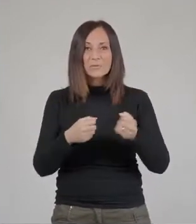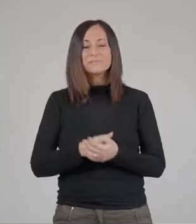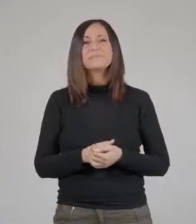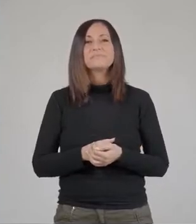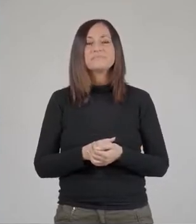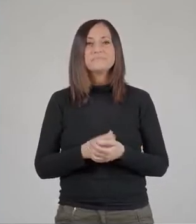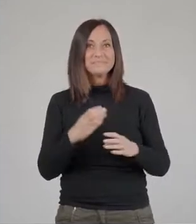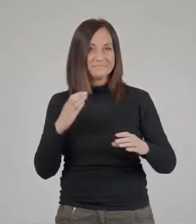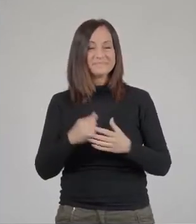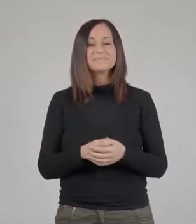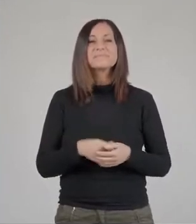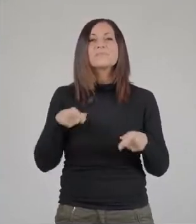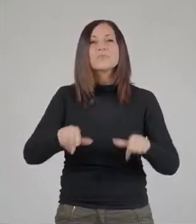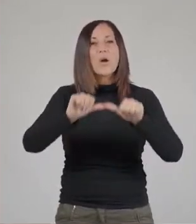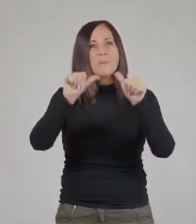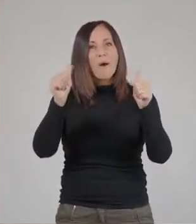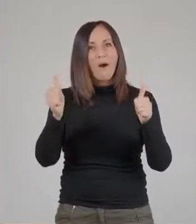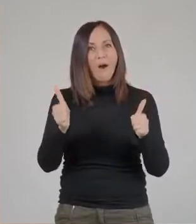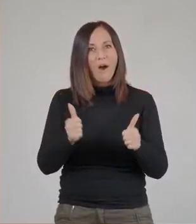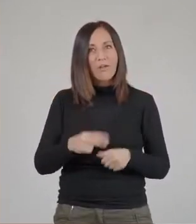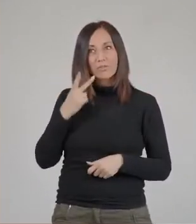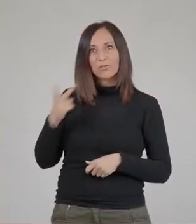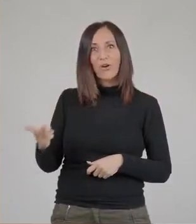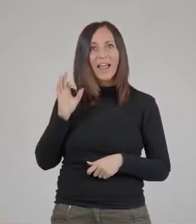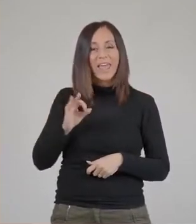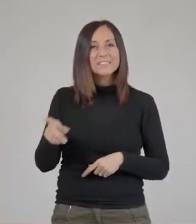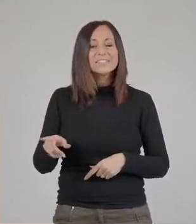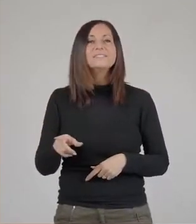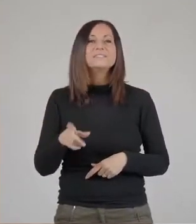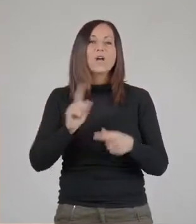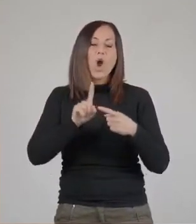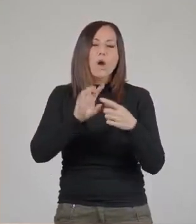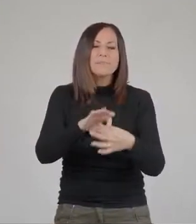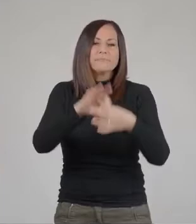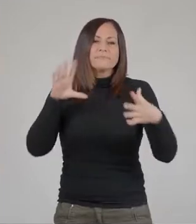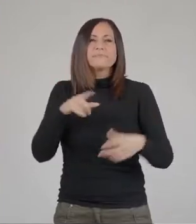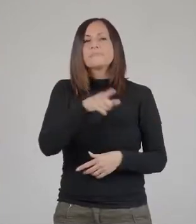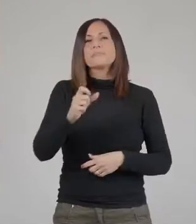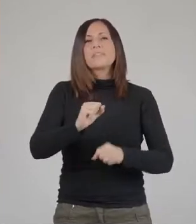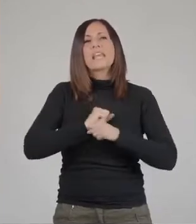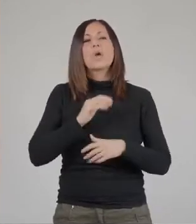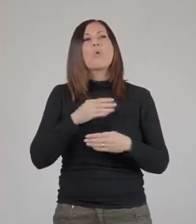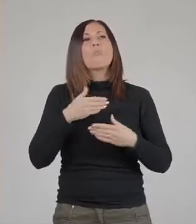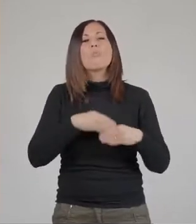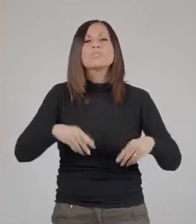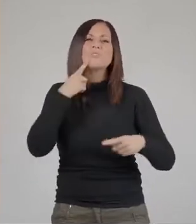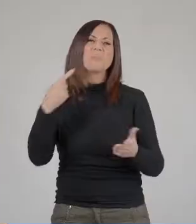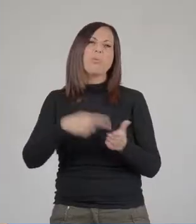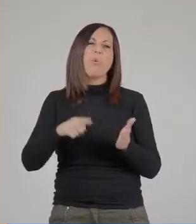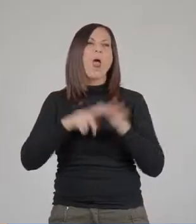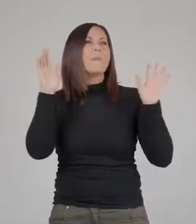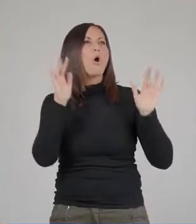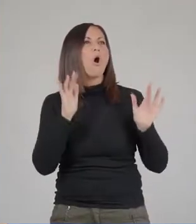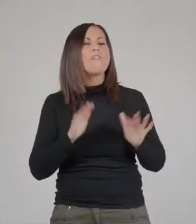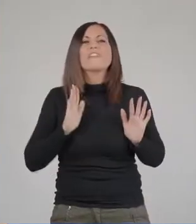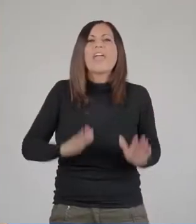Questo è un modo per, da una parte, svincolare dal concetto di museo come luogo statico,